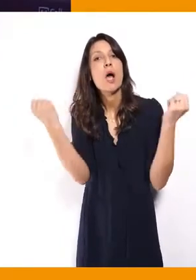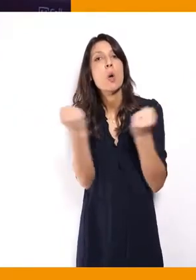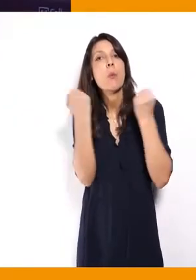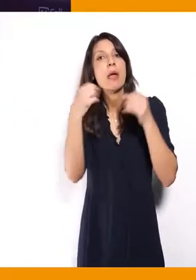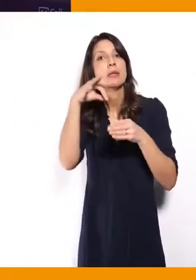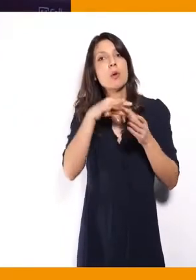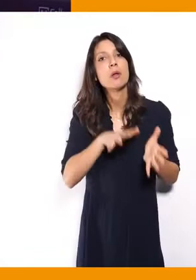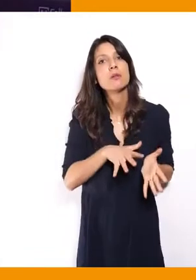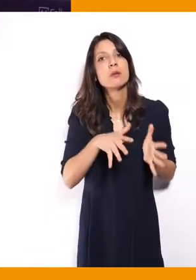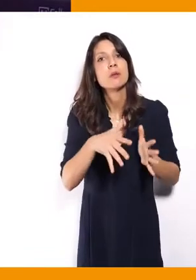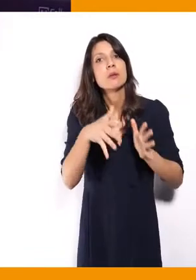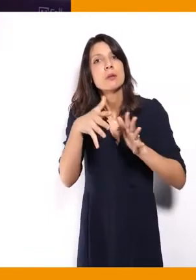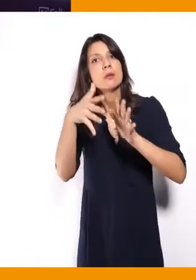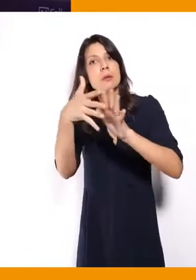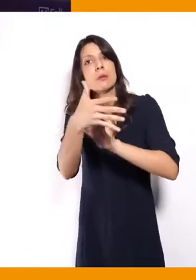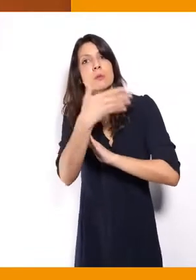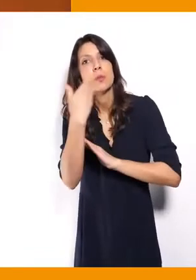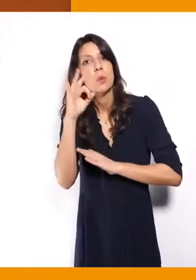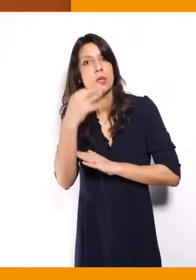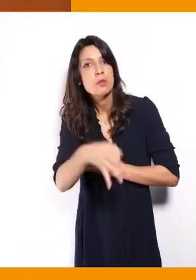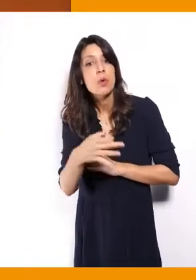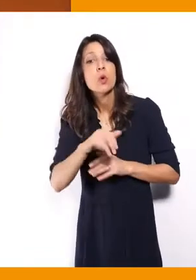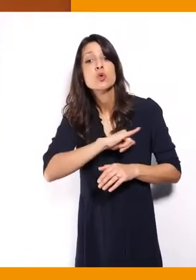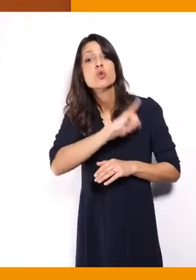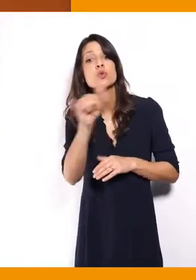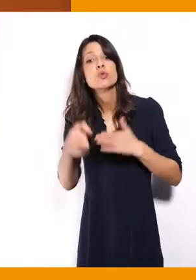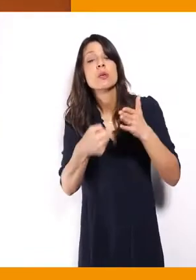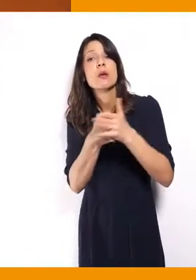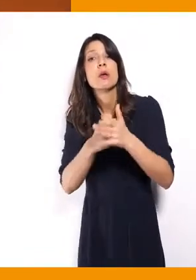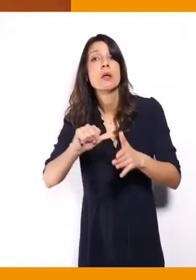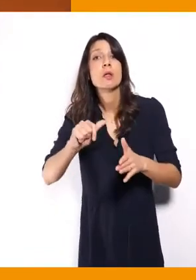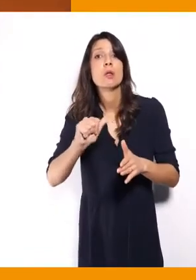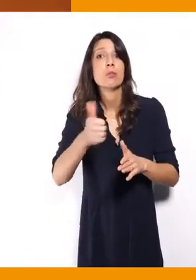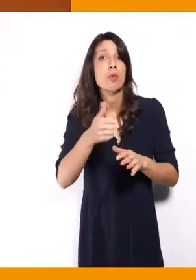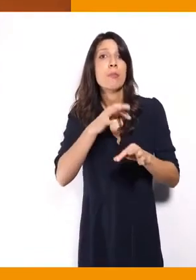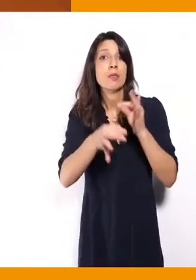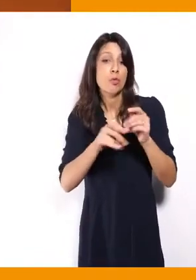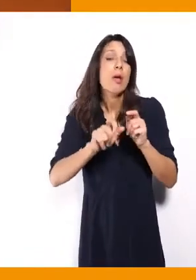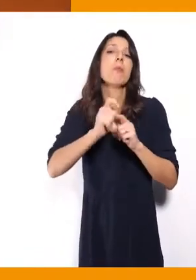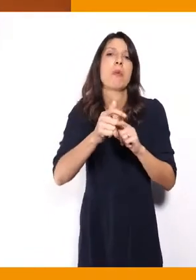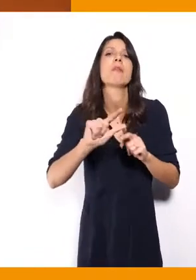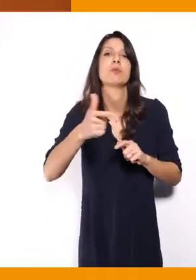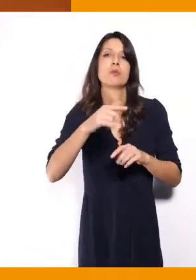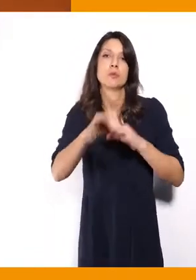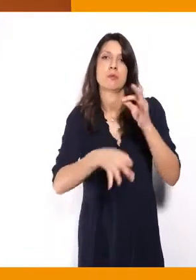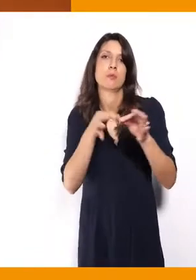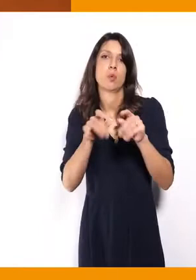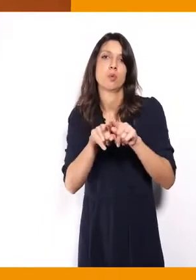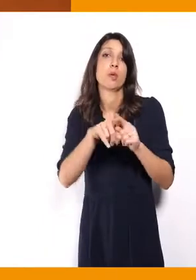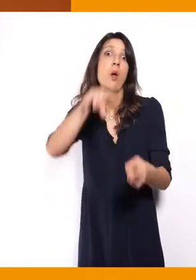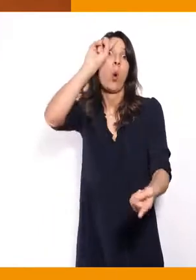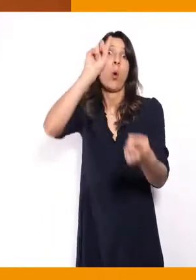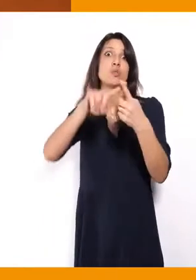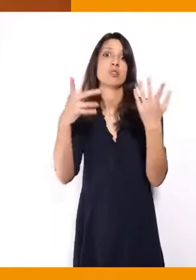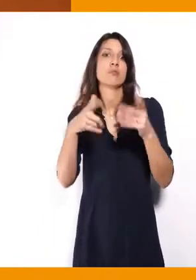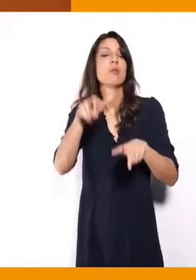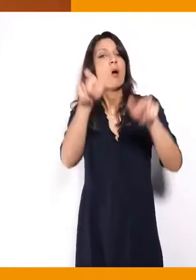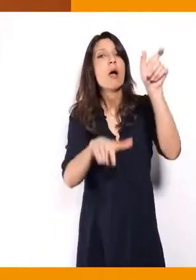en semaine jusqu'au premier tour et jusqu'au deuxième tour, avec l'objectif non pas de piéger ou de coincer les candidats,